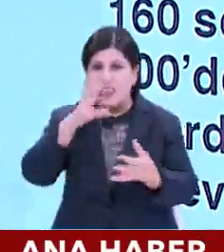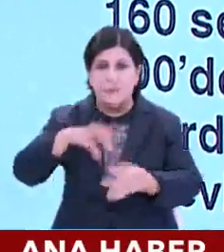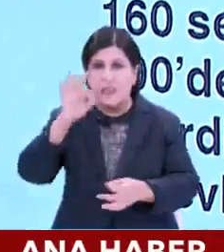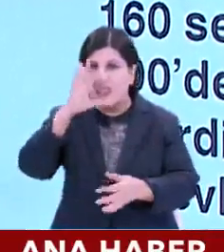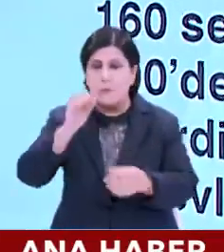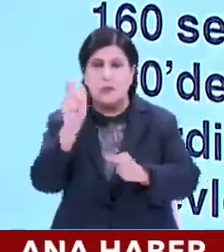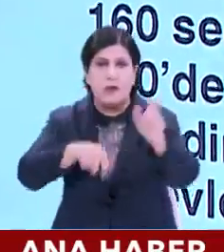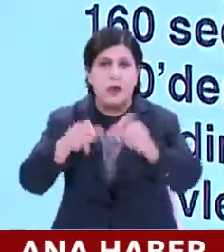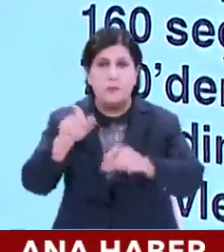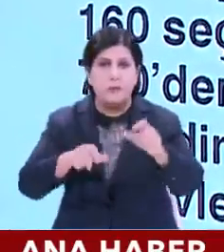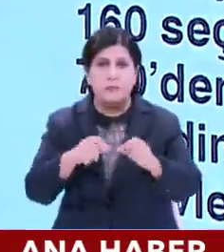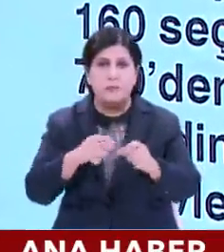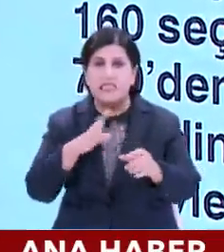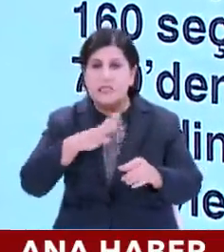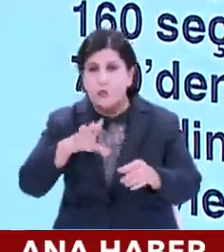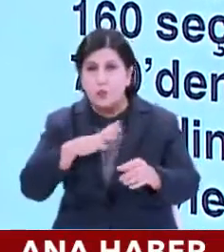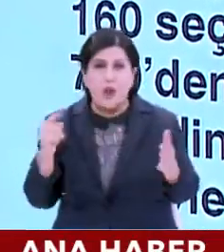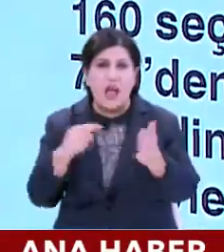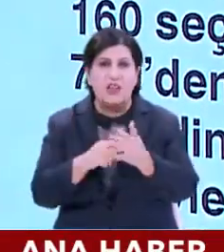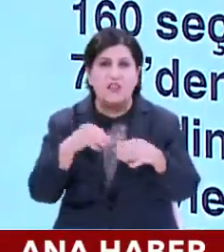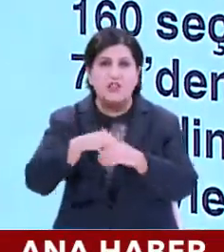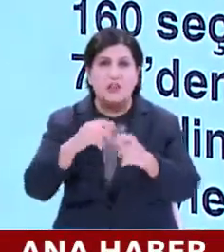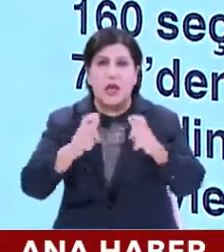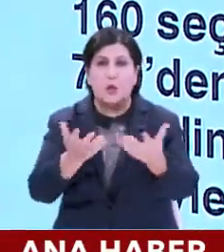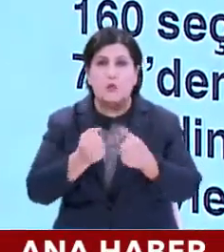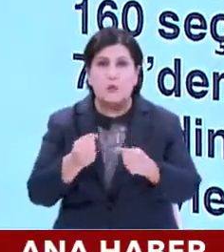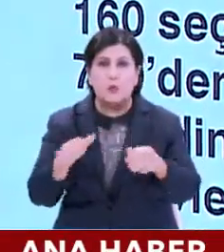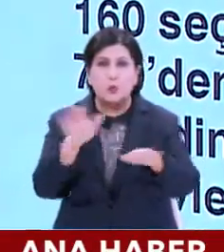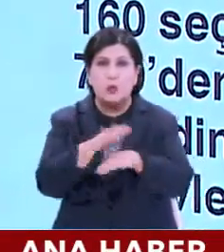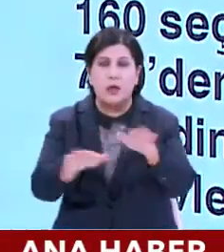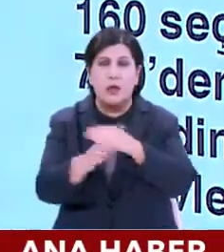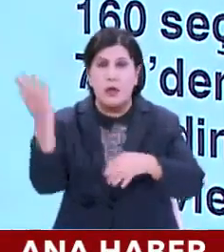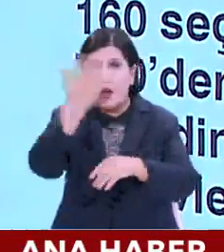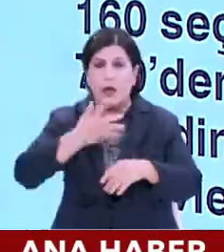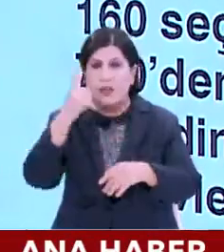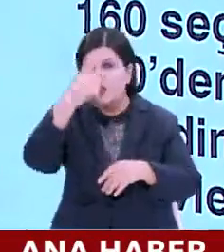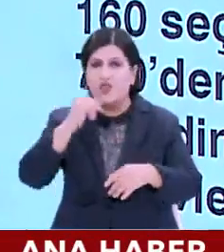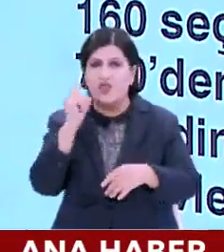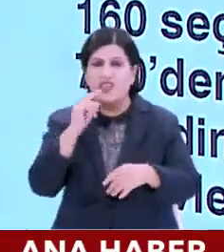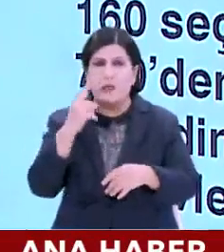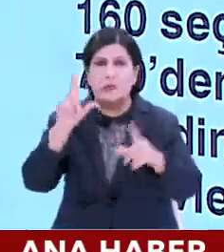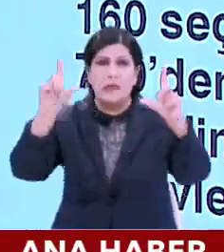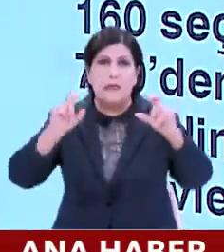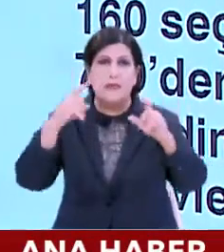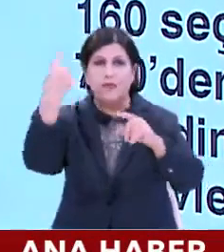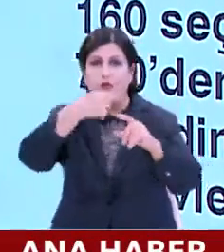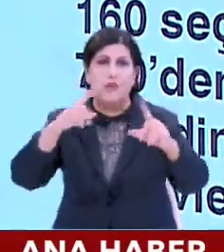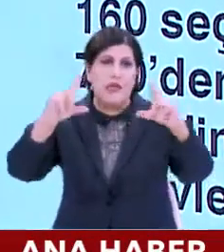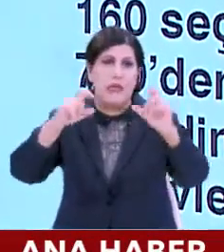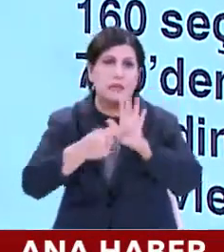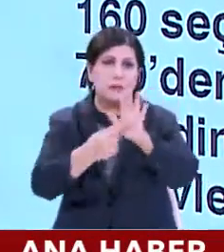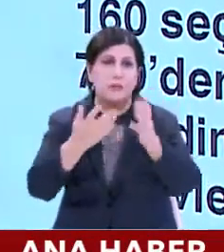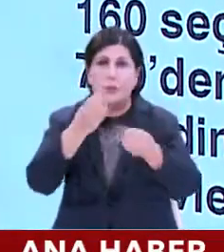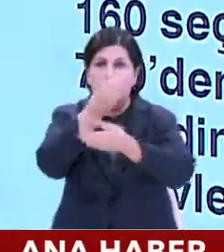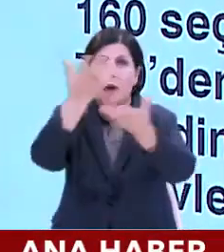kimlerle emel ve hedef birliği içinde olduğunun üzeri karalanmış, çirkin bir resimdir diyor Bahçeli. Baharımızı